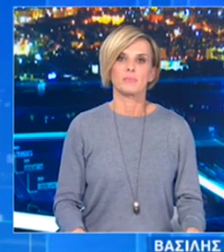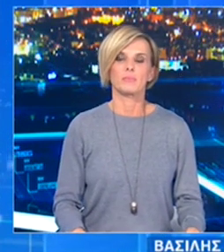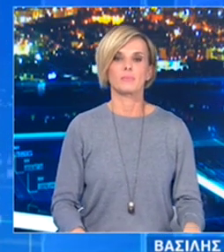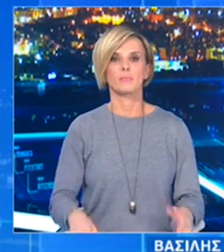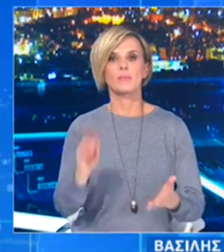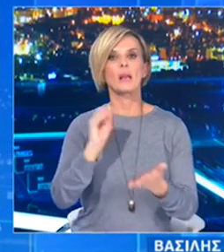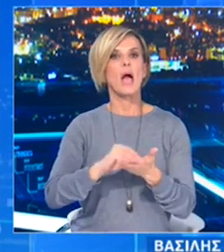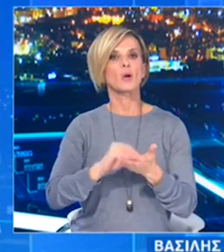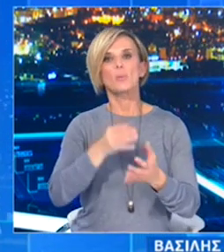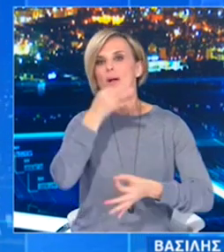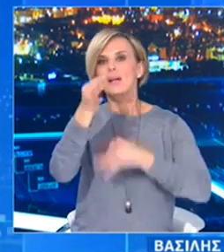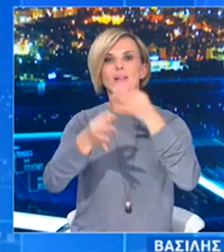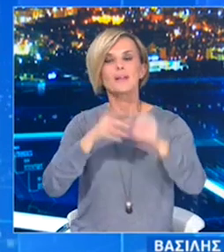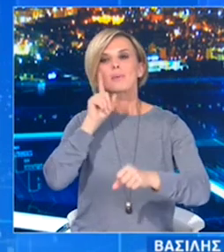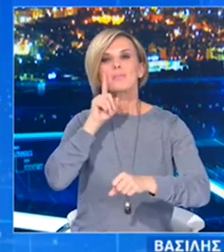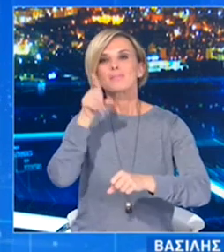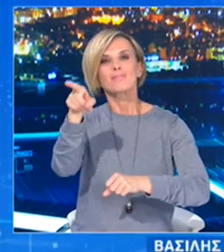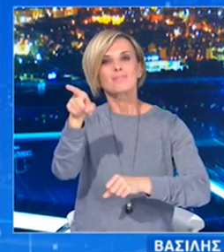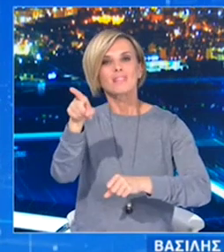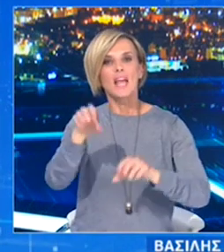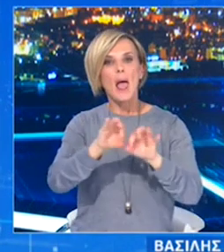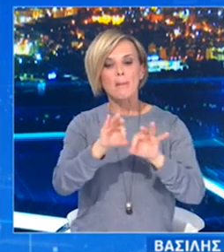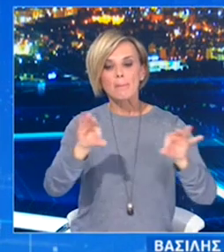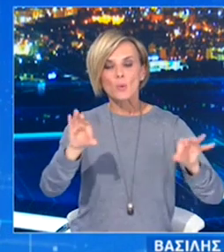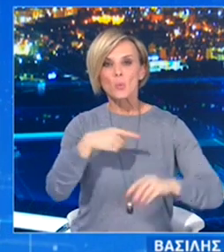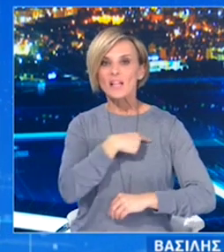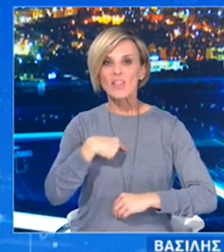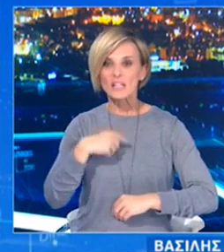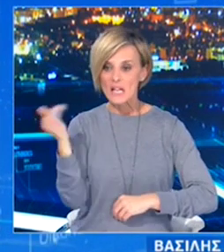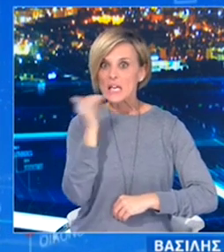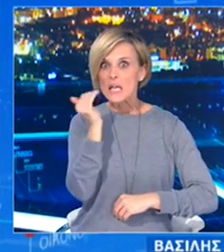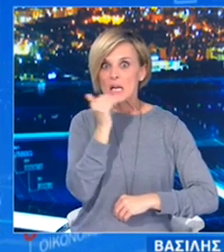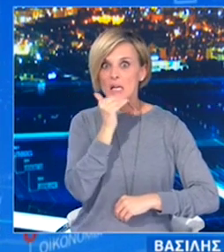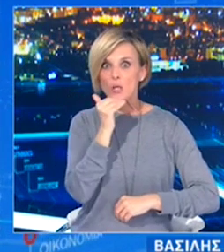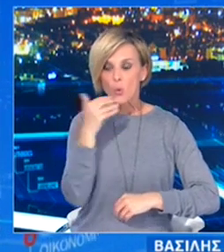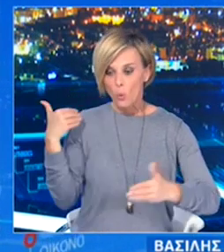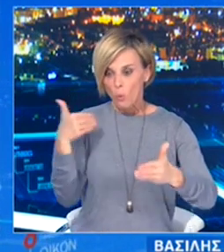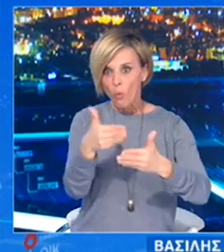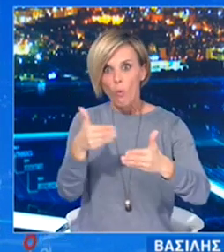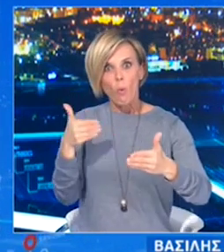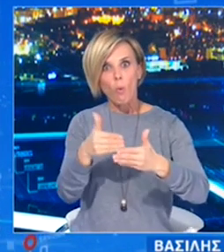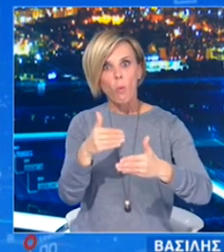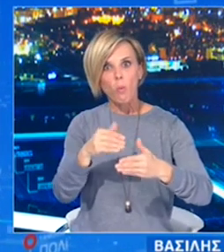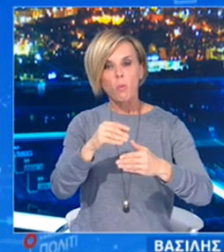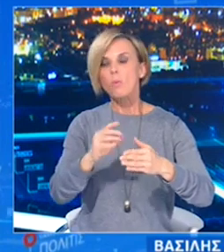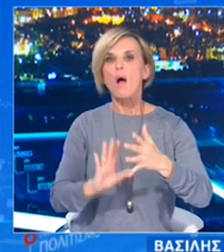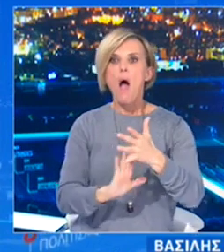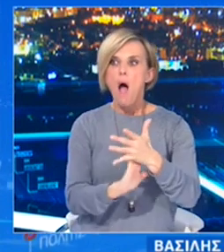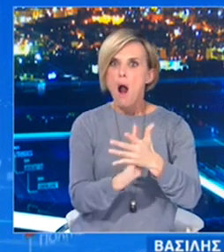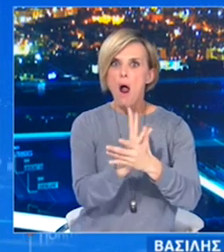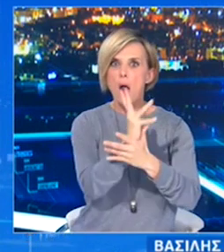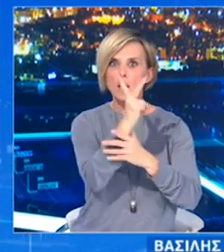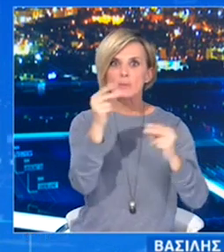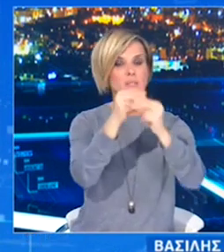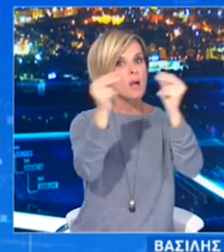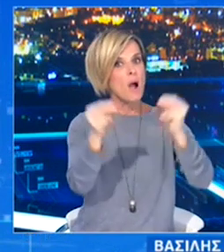Παπαευαγγέλου σε ό,τι αφορά την ταχύτητα ανάπτυξη των εμβολίων. Είχαμε σε τόσο σύντομο χρονικό διάστημα ανάπτυξη εμβολίων,